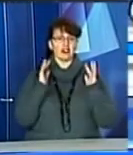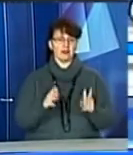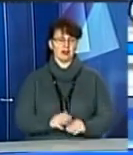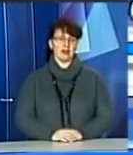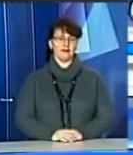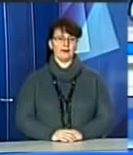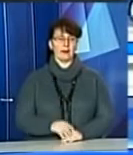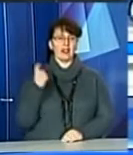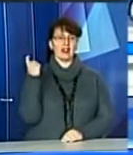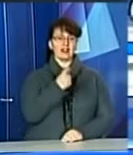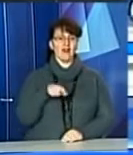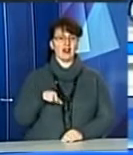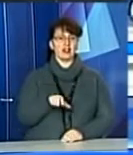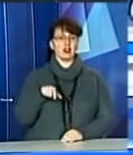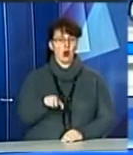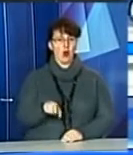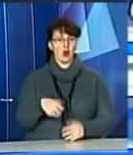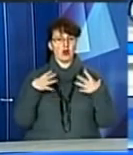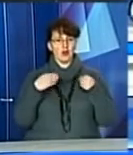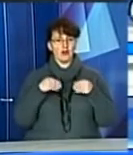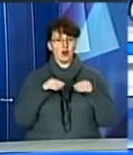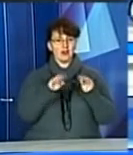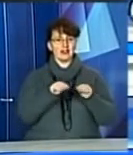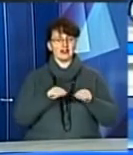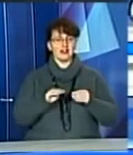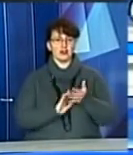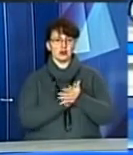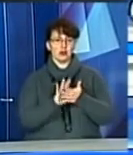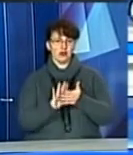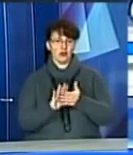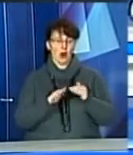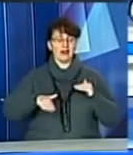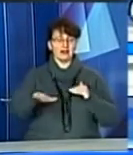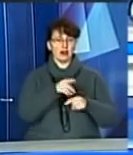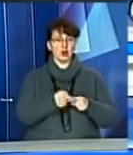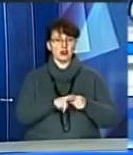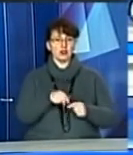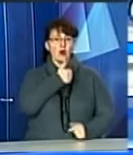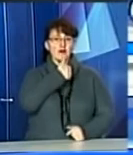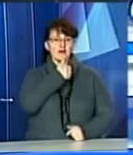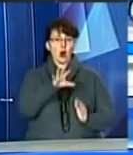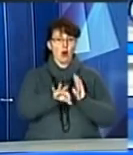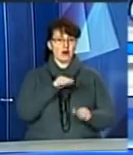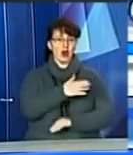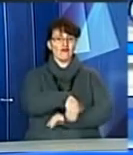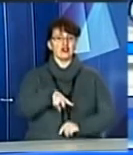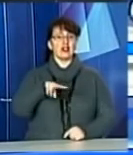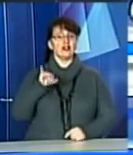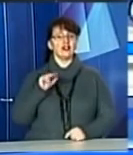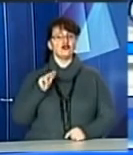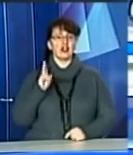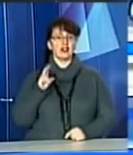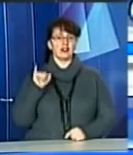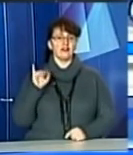Трамвайні колії у Львові засіють травою. Навіть ділянку для цього експерименту обрали вулицю Личаківську, яка наразі